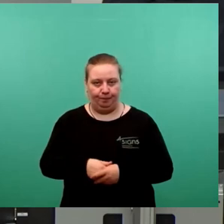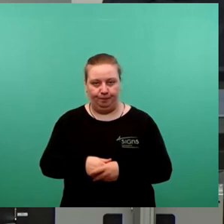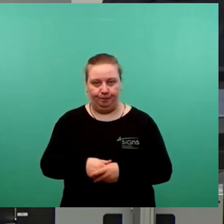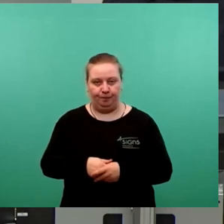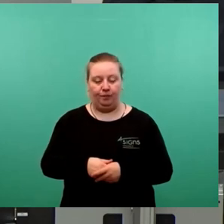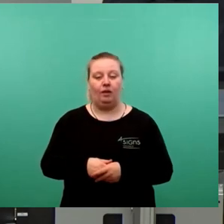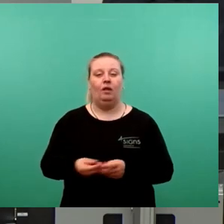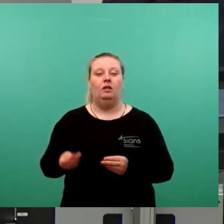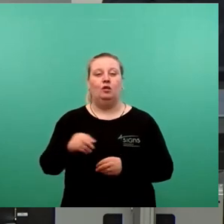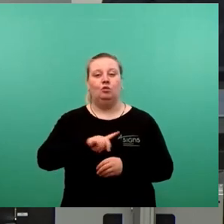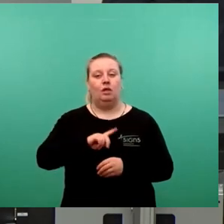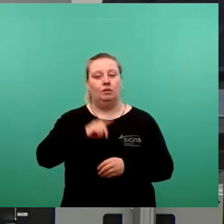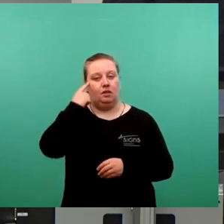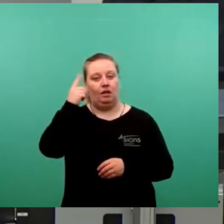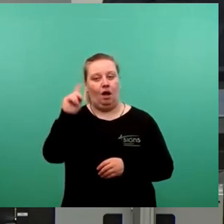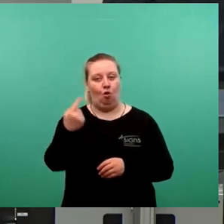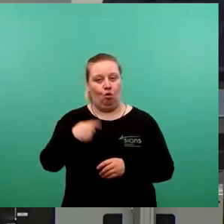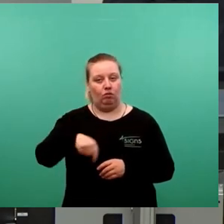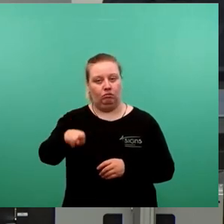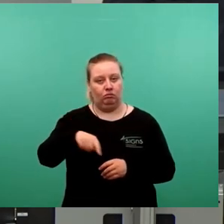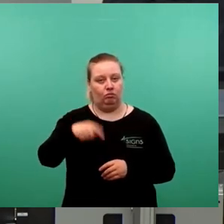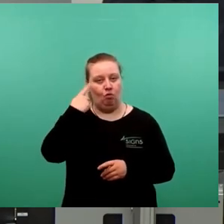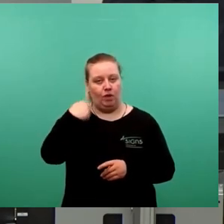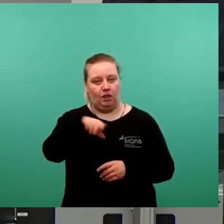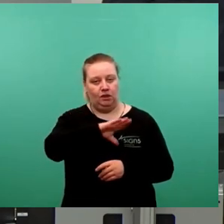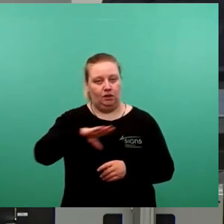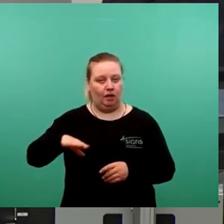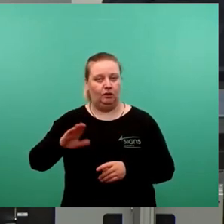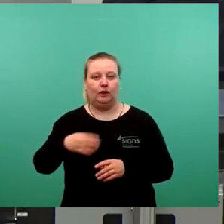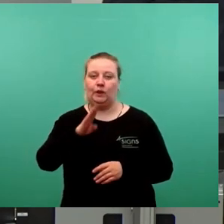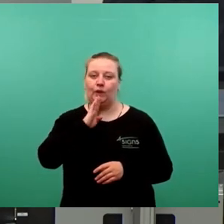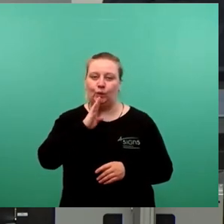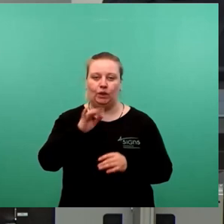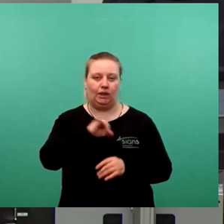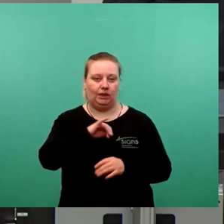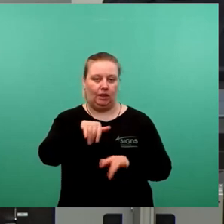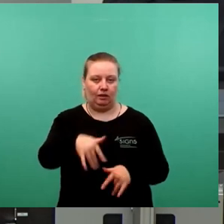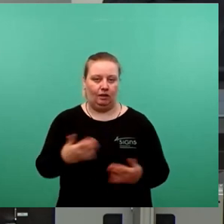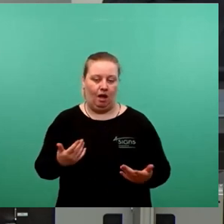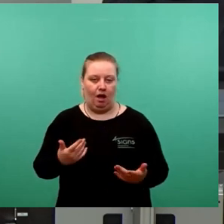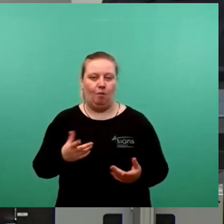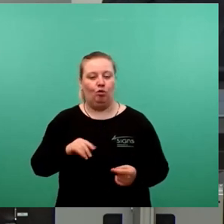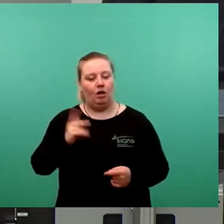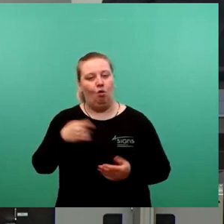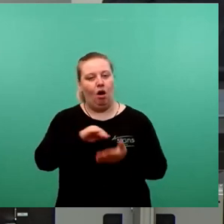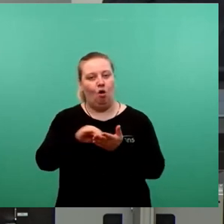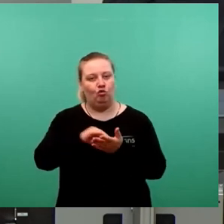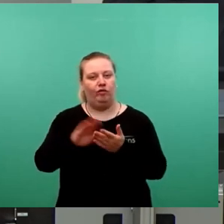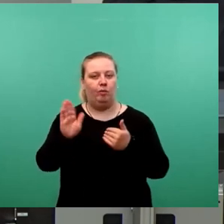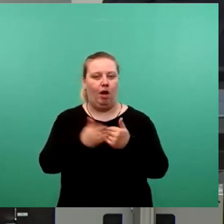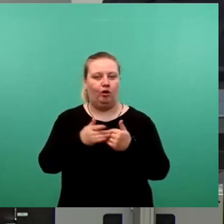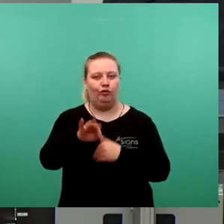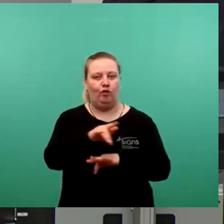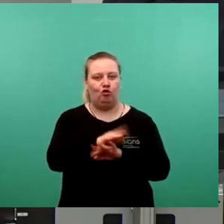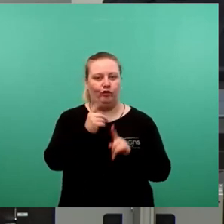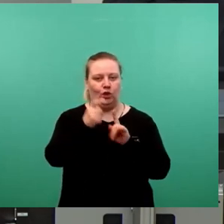ich sehr zuversichtlich, dass wir im Silicon Saxony eine Vielzahl an hochqualifizierten Interessenten finden würden, die sich auf die Ausschreibung eines Beigeordneten für Wirtschaft und